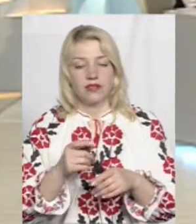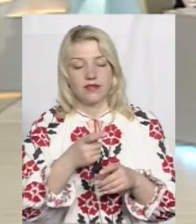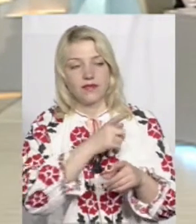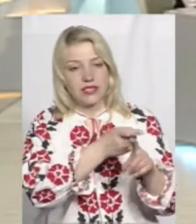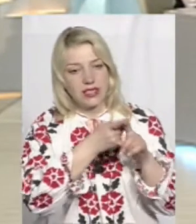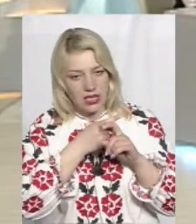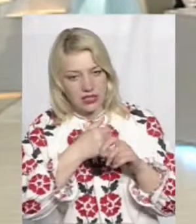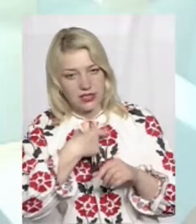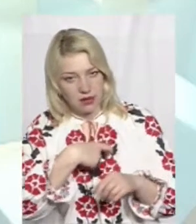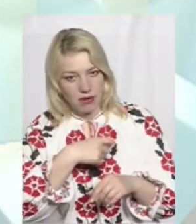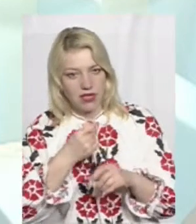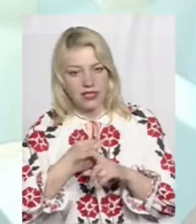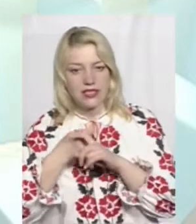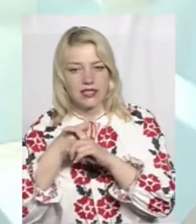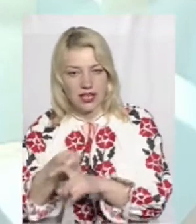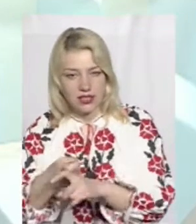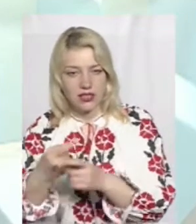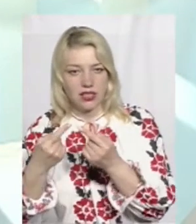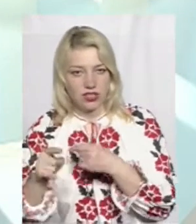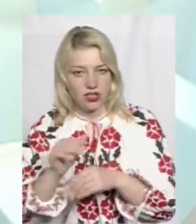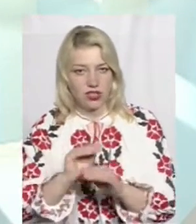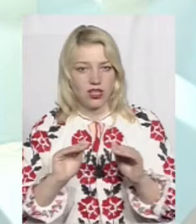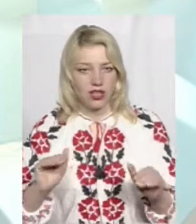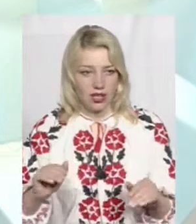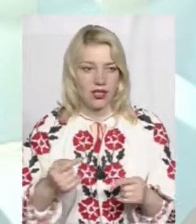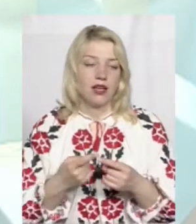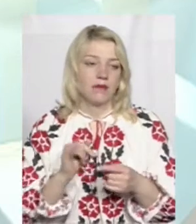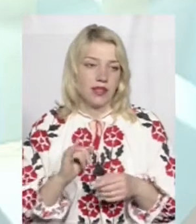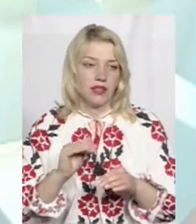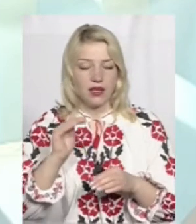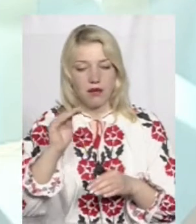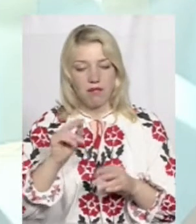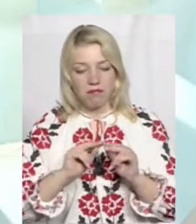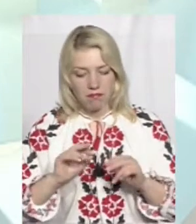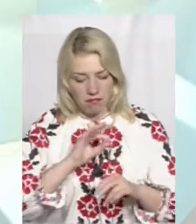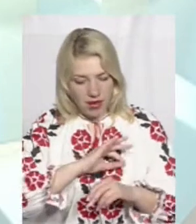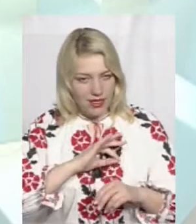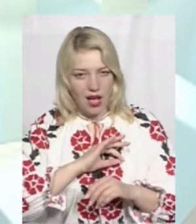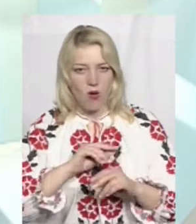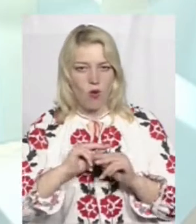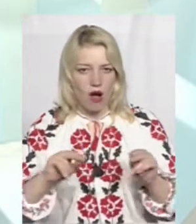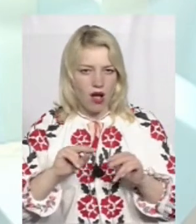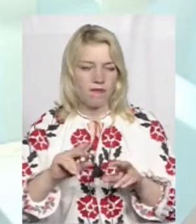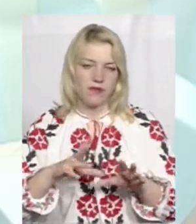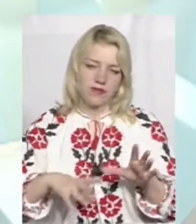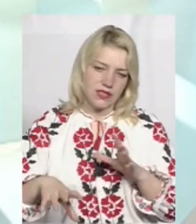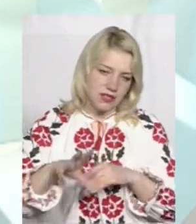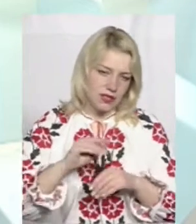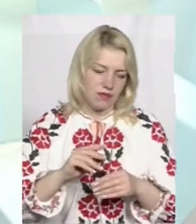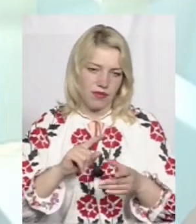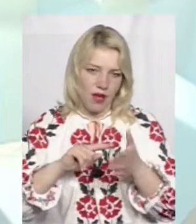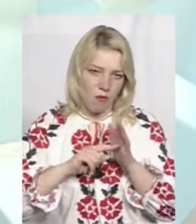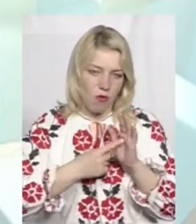заразити велику кількість дітей, все-таки педагогам ми наполягаємо на вакцинації. І знову ж,